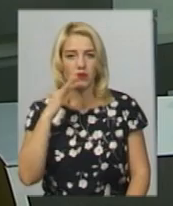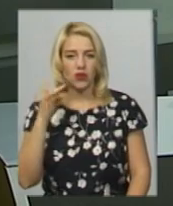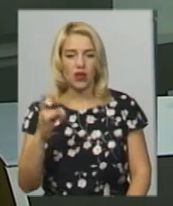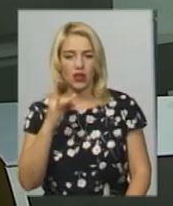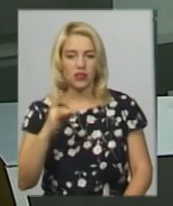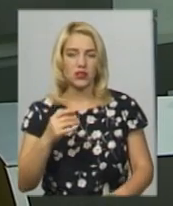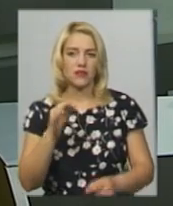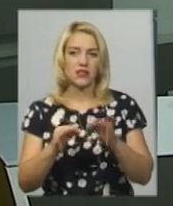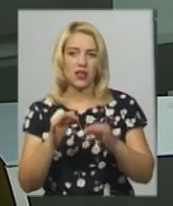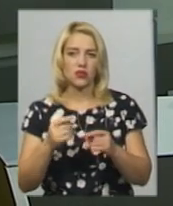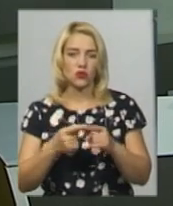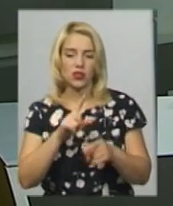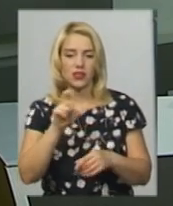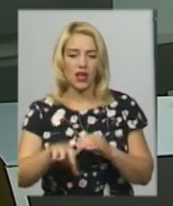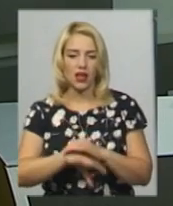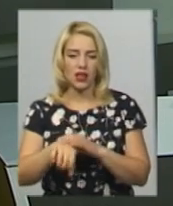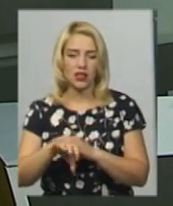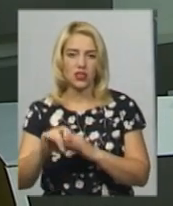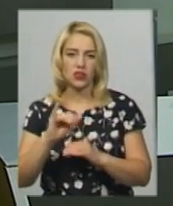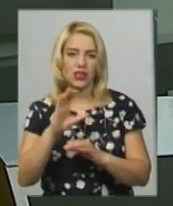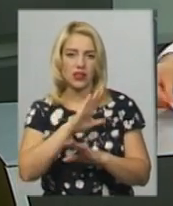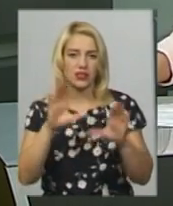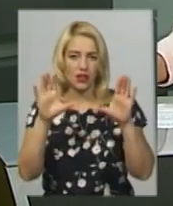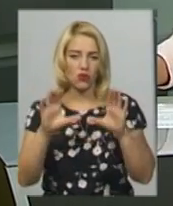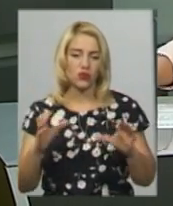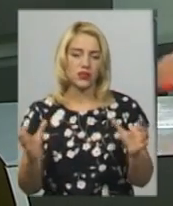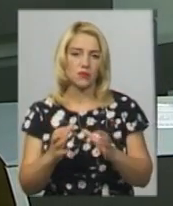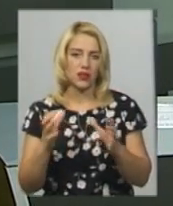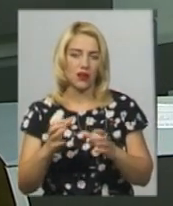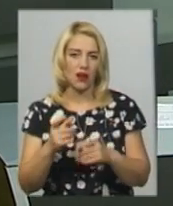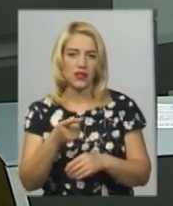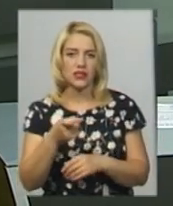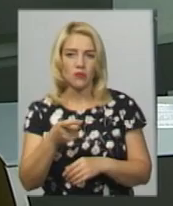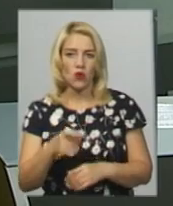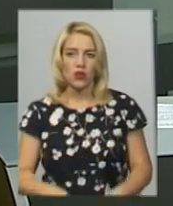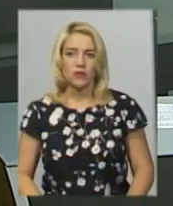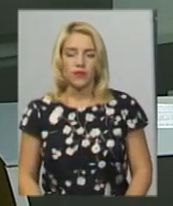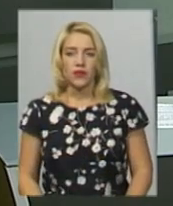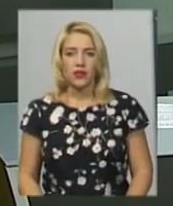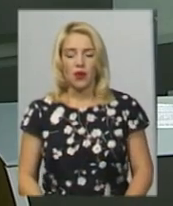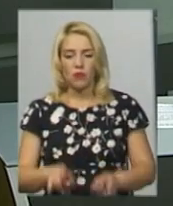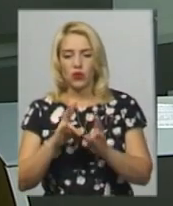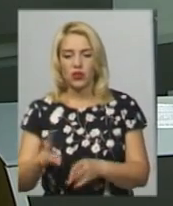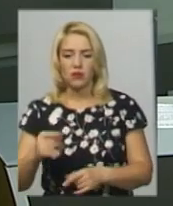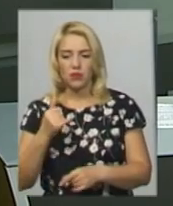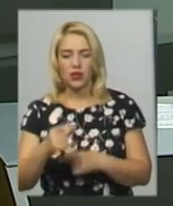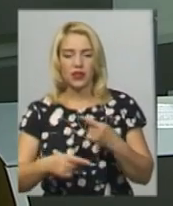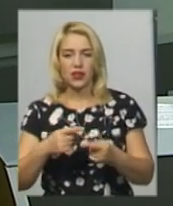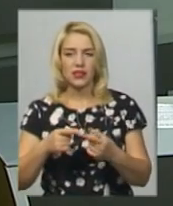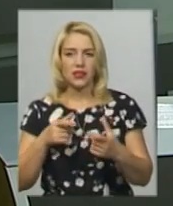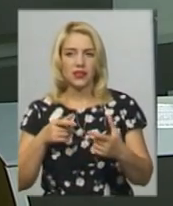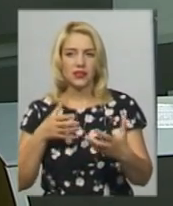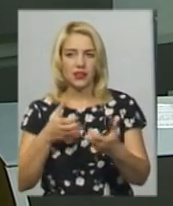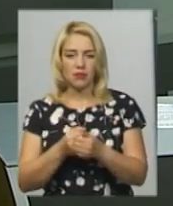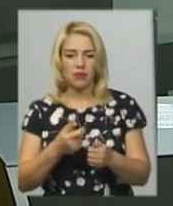крадіжку та незаконне зберігання вогнепальної зброї. Потерпілого внаслідок ДТП на автошляху Н-03